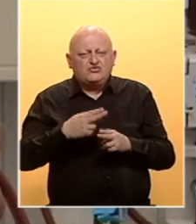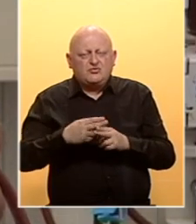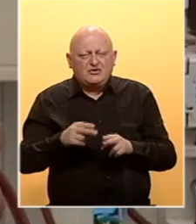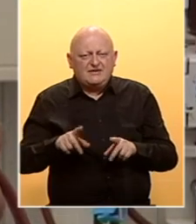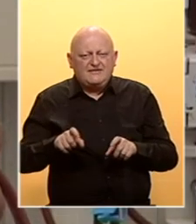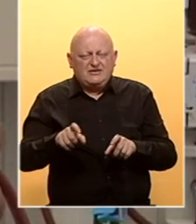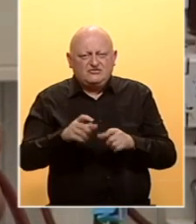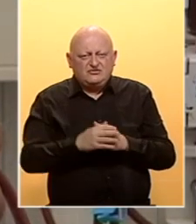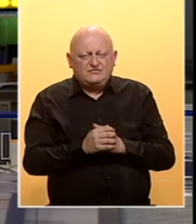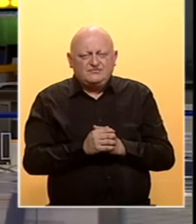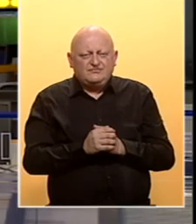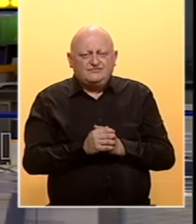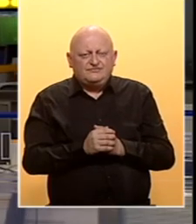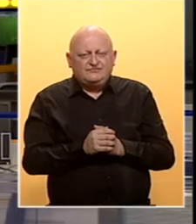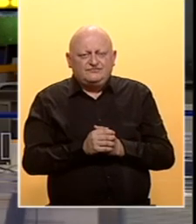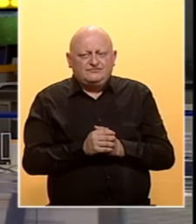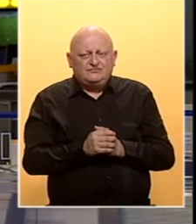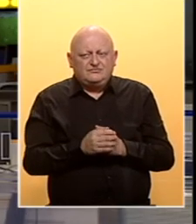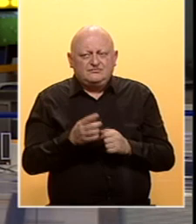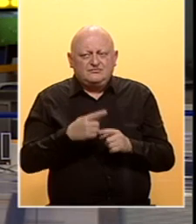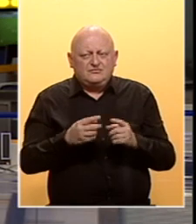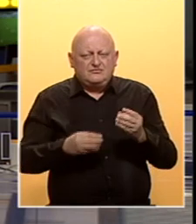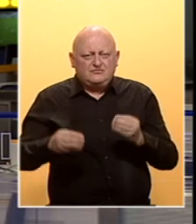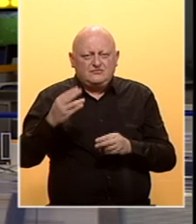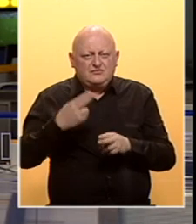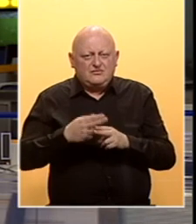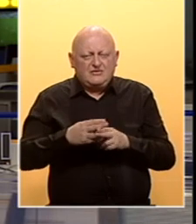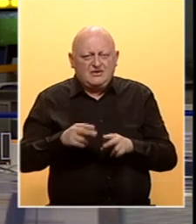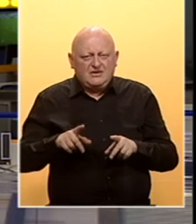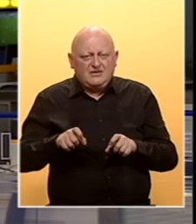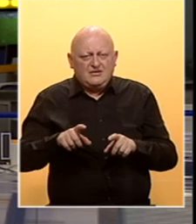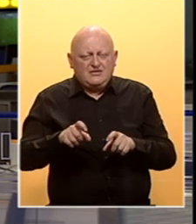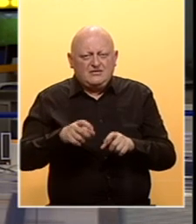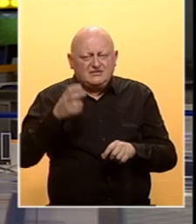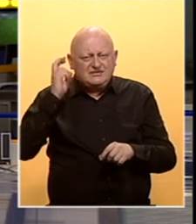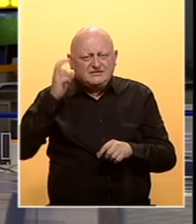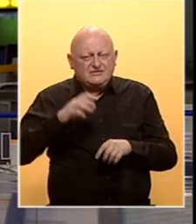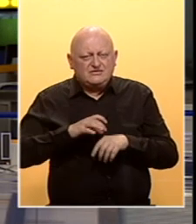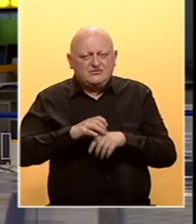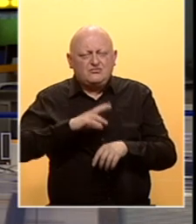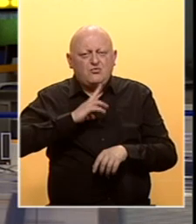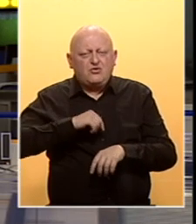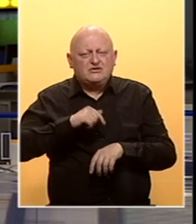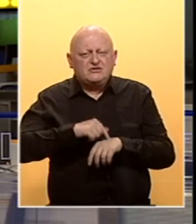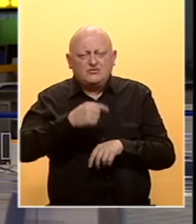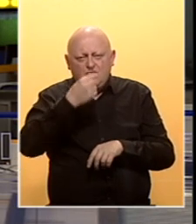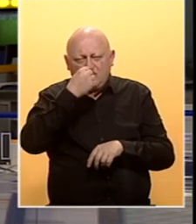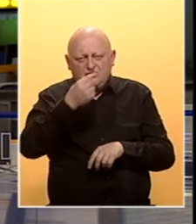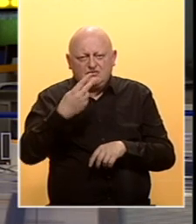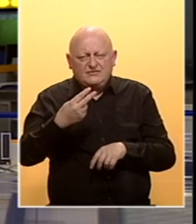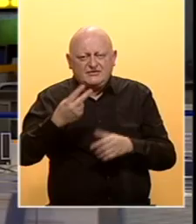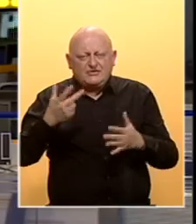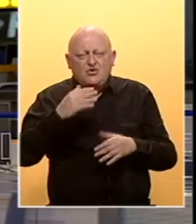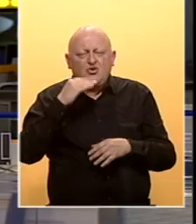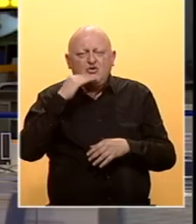koronavirus. Zbog povećanog broja slučajeva koronavirusa, Crna Gora uvodi policijski čas od ponedeljka 28.